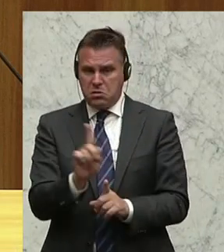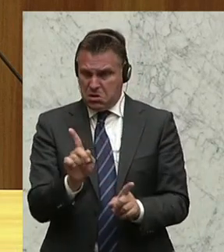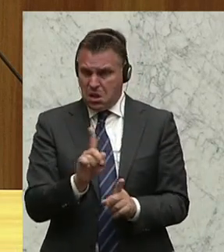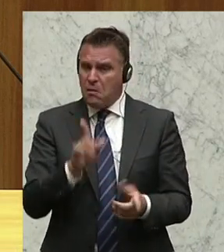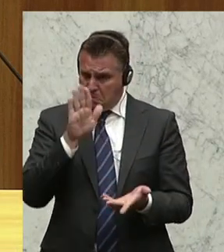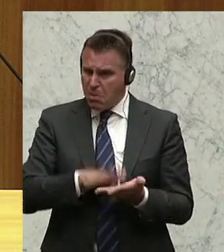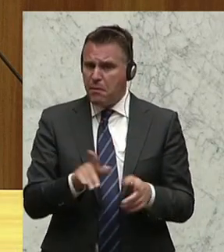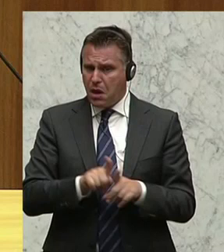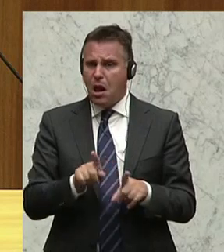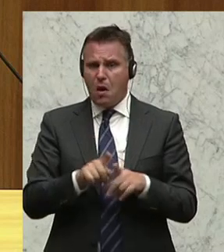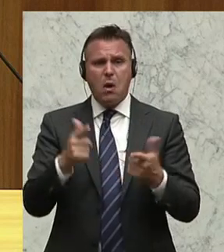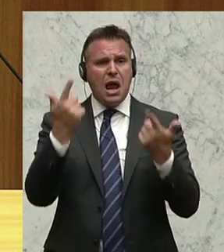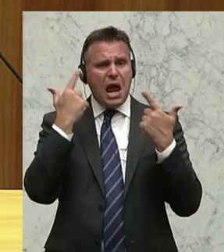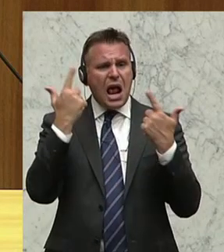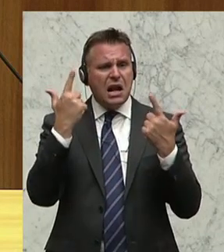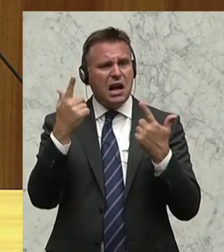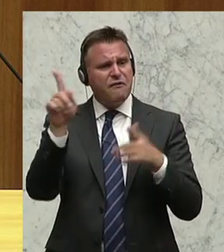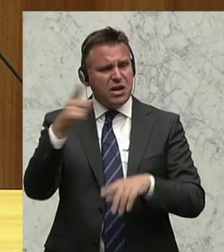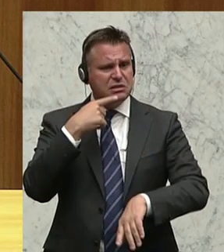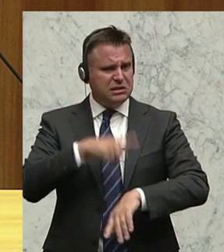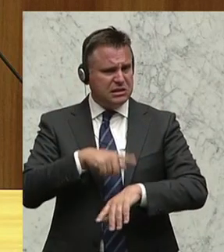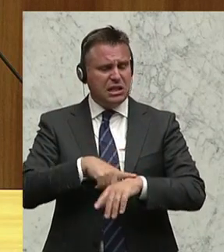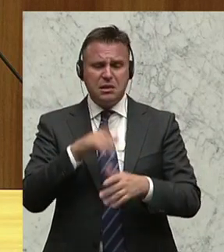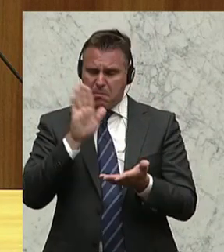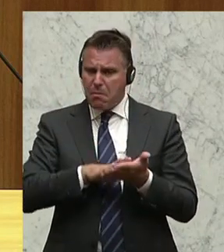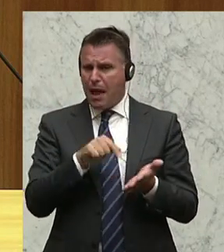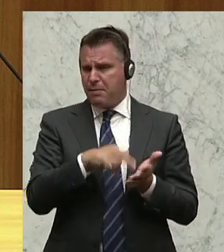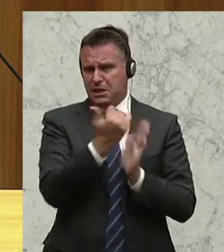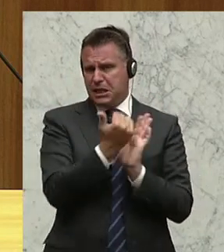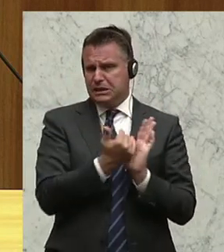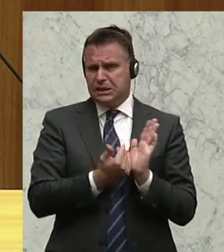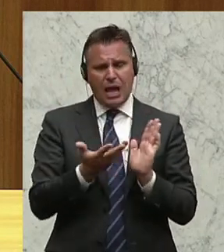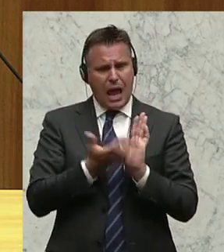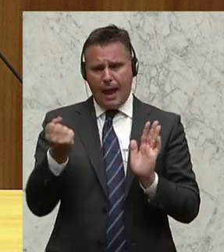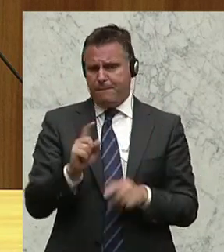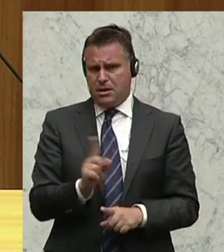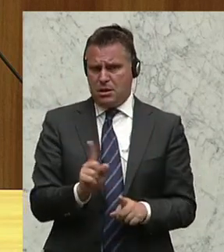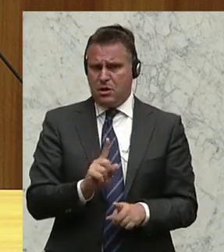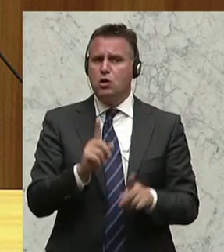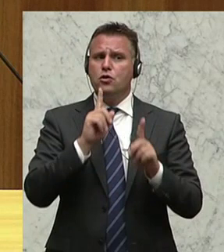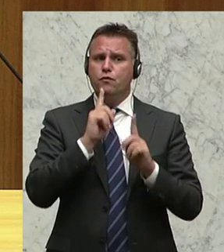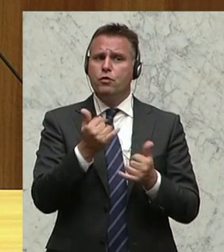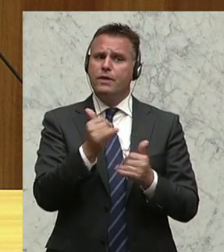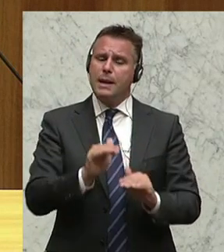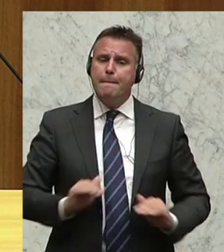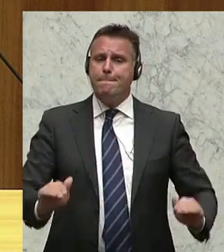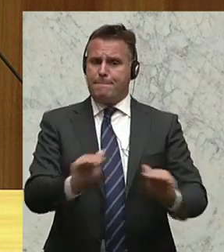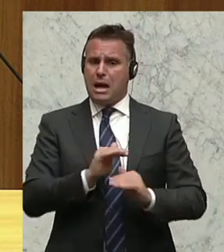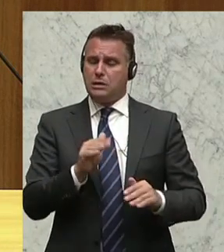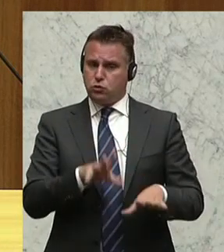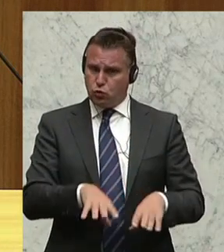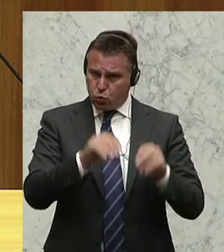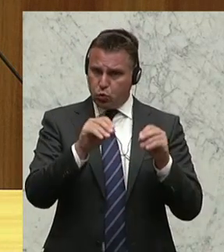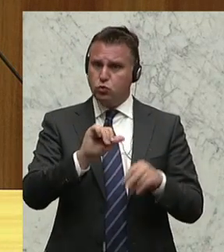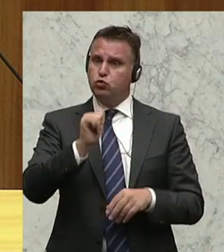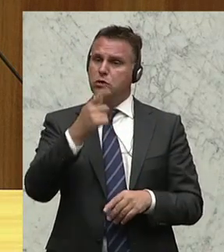Lenkzeiten für LKW-Fahrer und so weiter, das bleibt alles aufrecht, alles unangetastet. Es geht rein darum, eine Grundlage zu schaffen, dass wir das